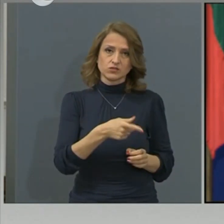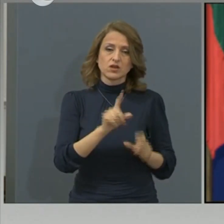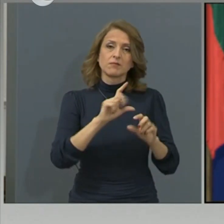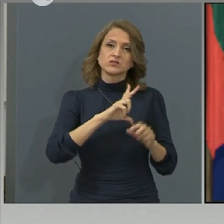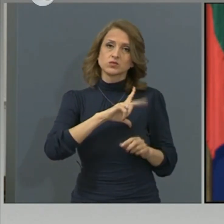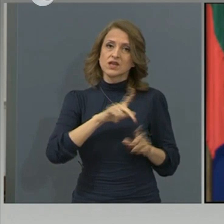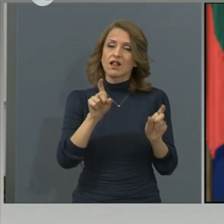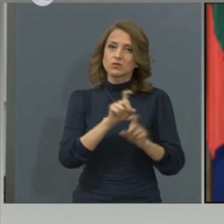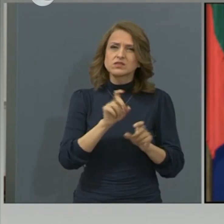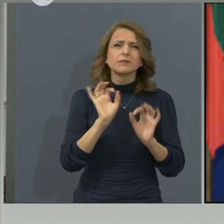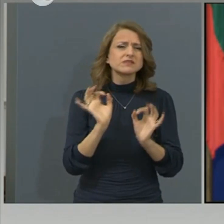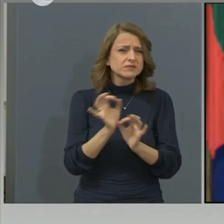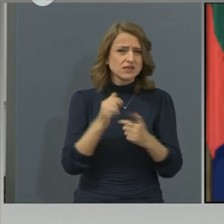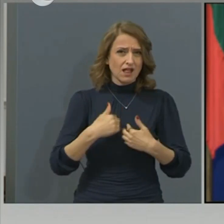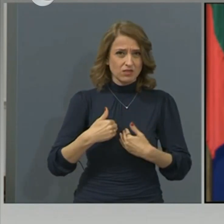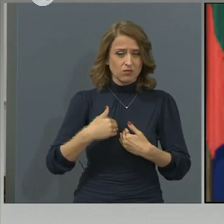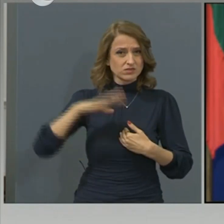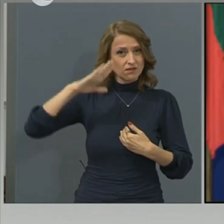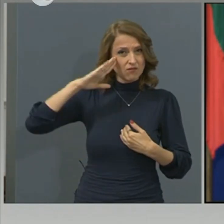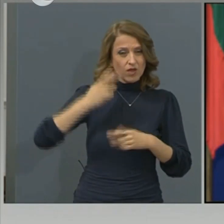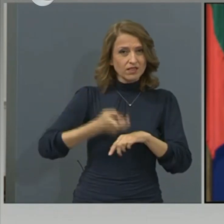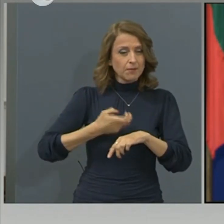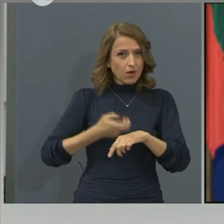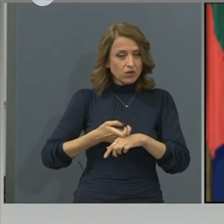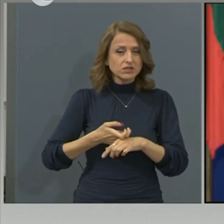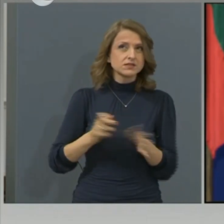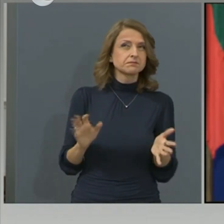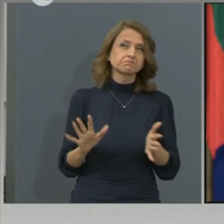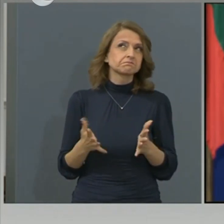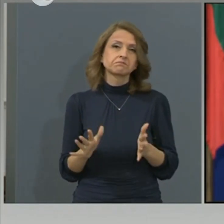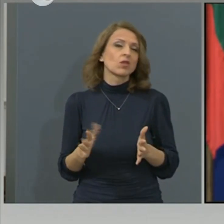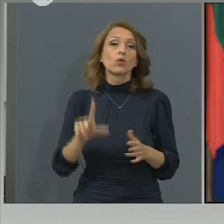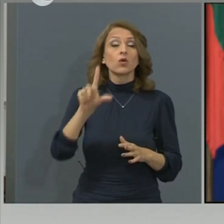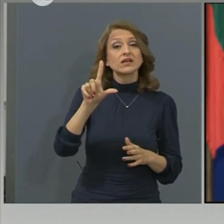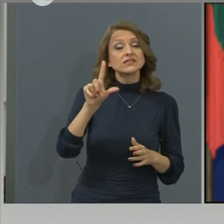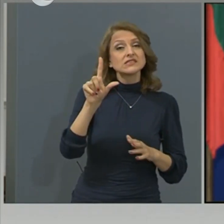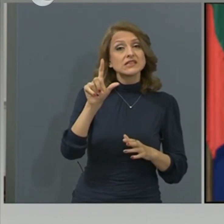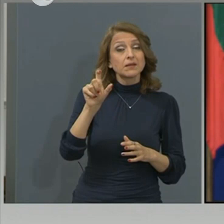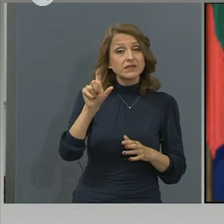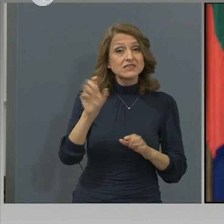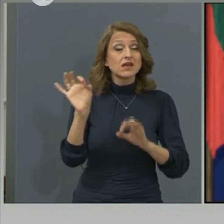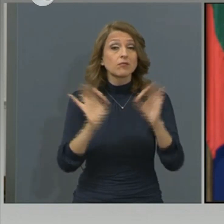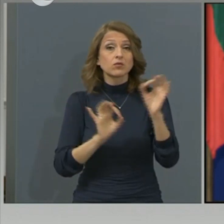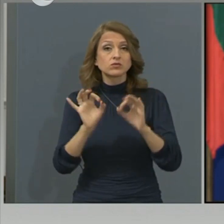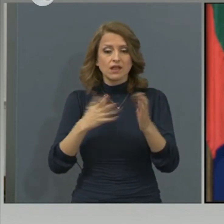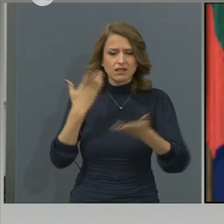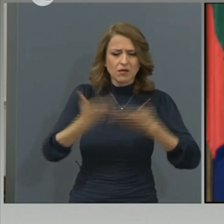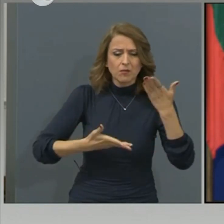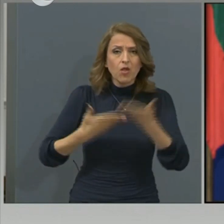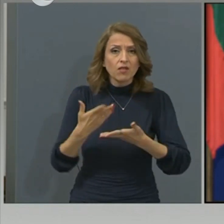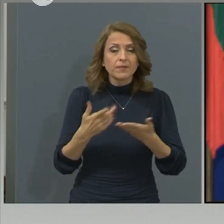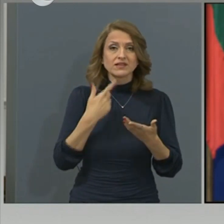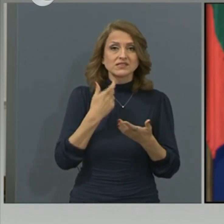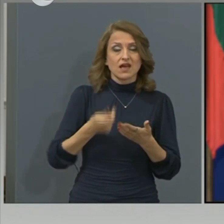Специално за ВМА, около 70% от молбите за